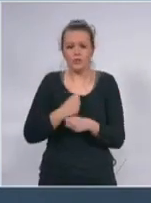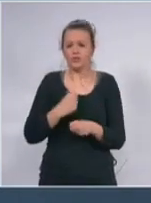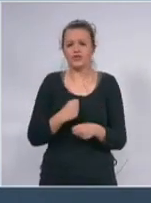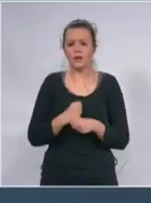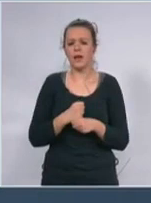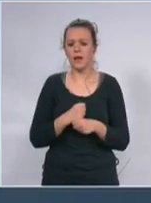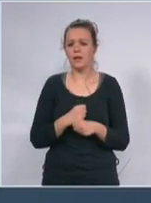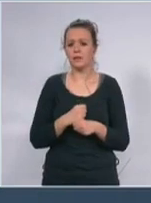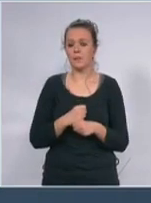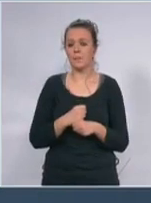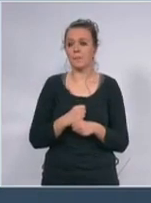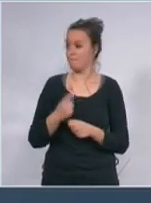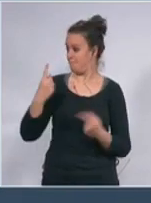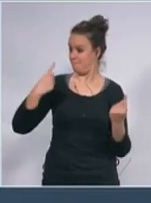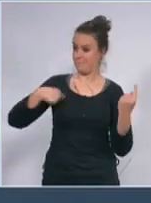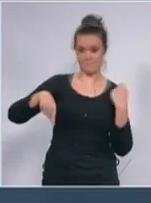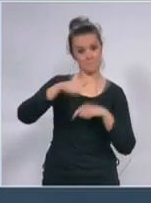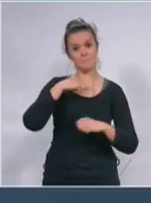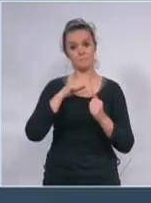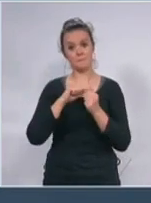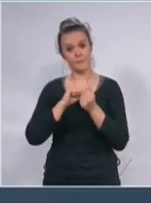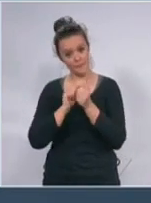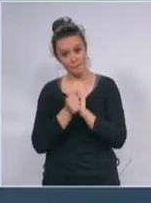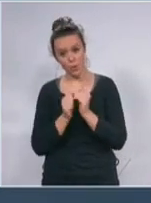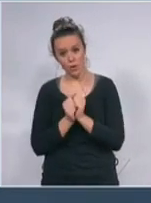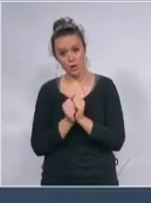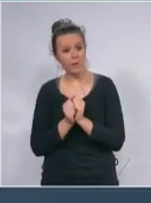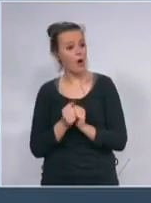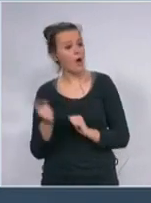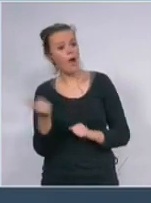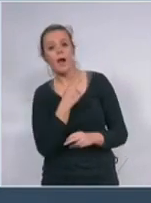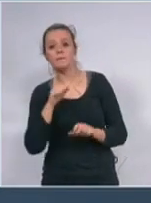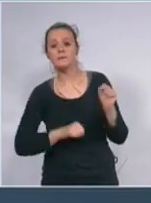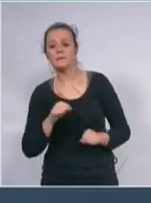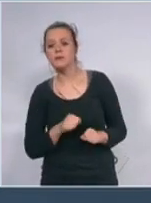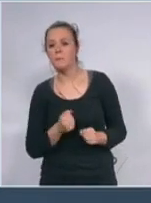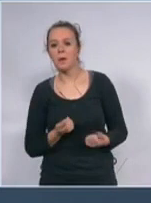borimo se, ali naša disciplina očigledno nije na zavidnom nivou.